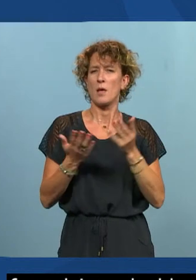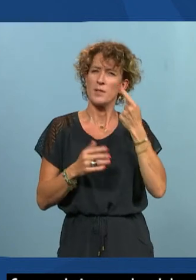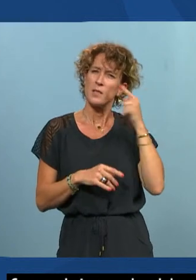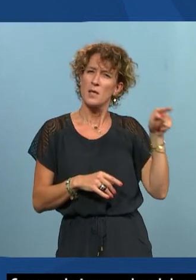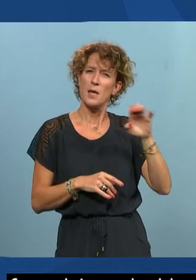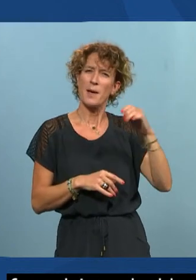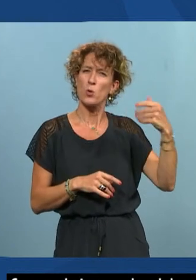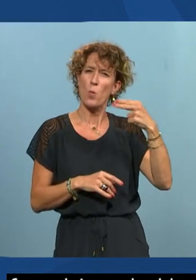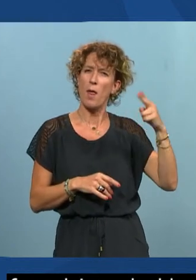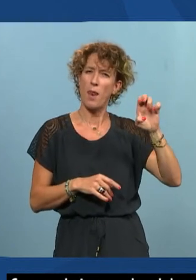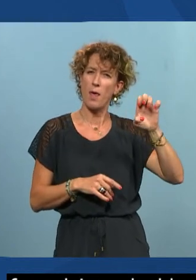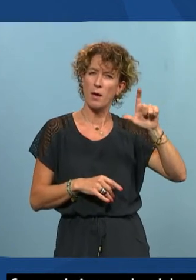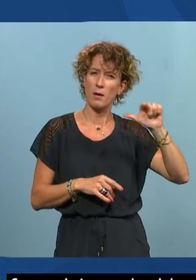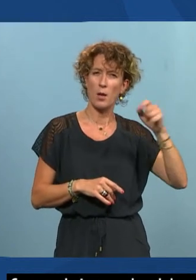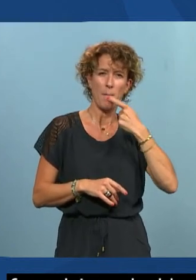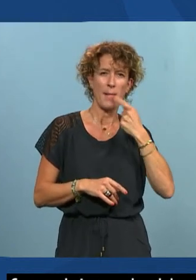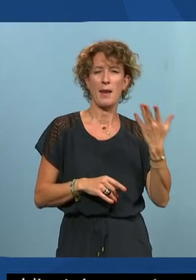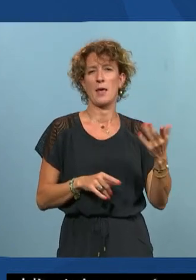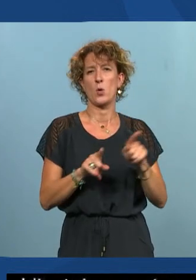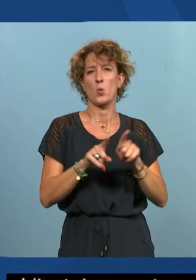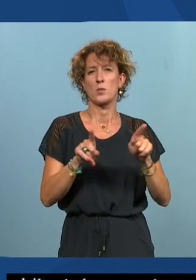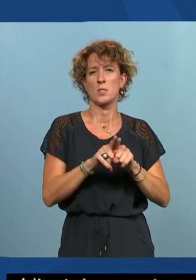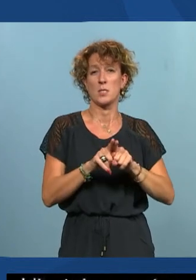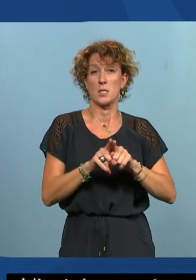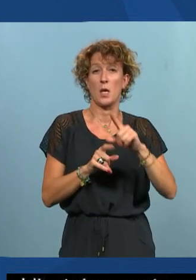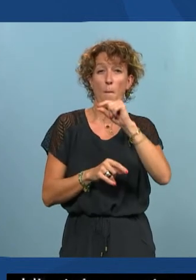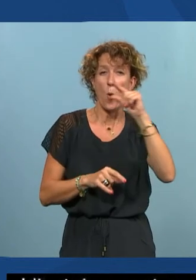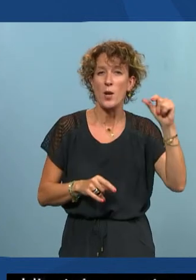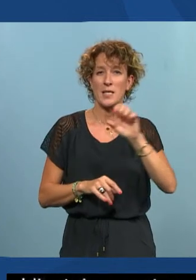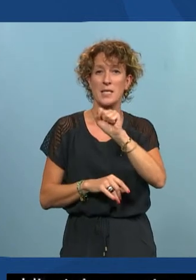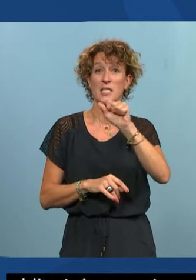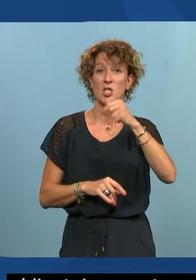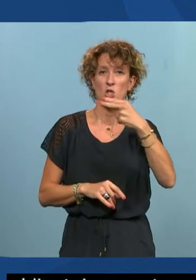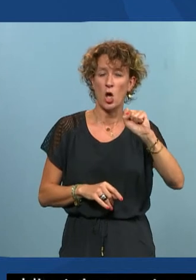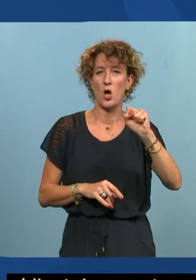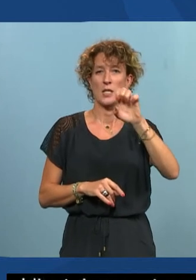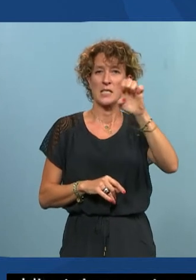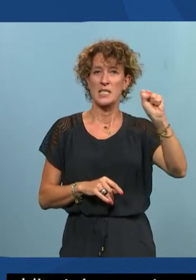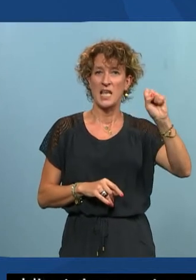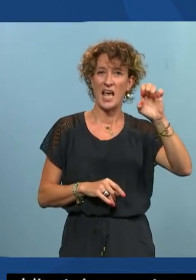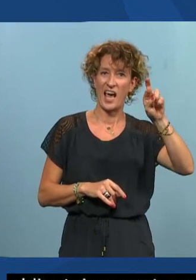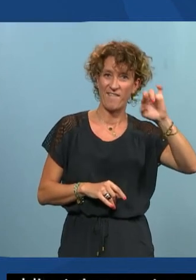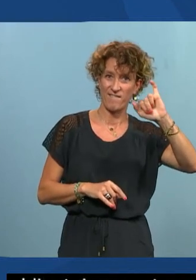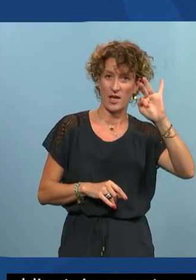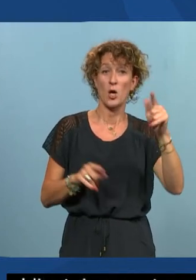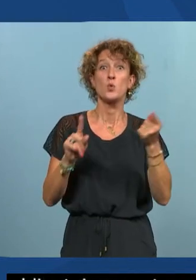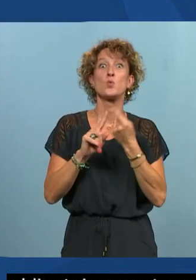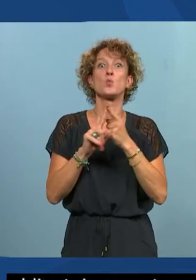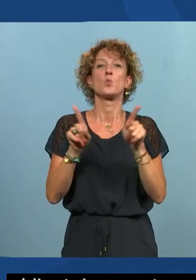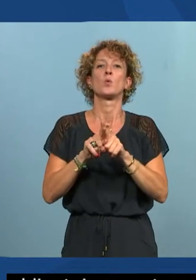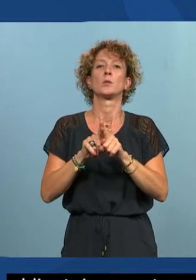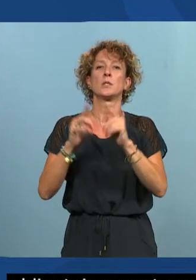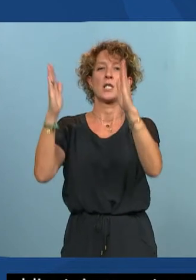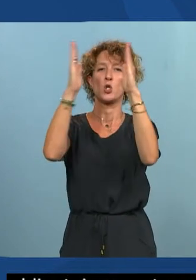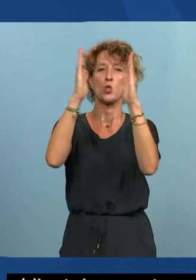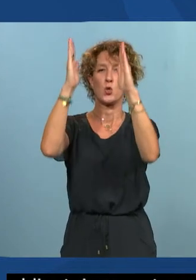sous-titres pareil dans les textes utilisez des polices sans serif ne justifiez pas vos textes à l'écran pour le papier vous faites ce que